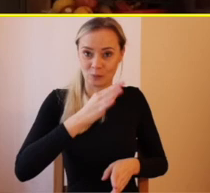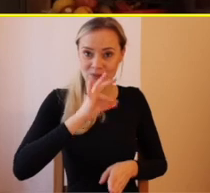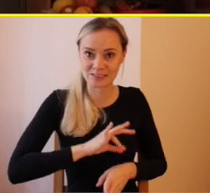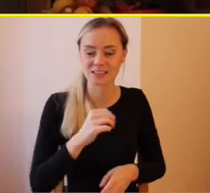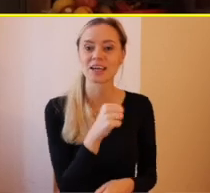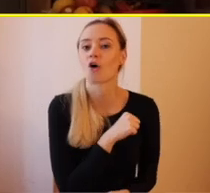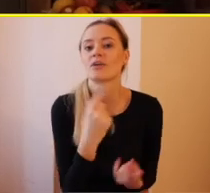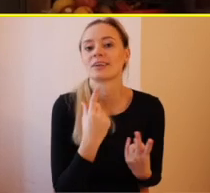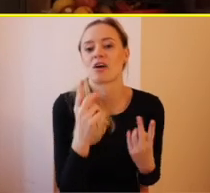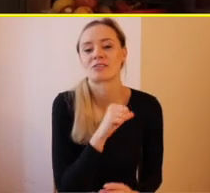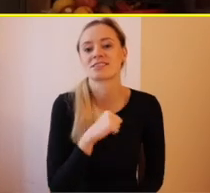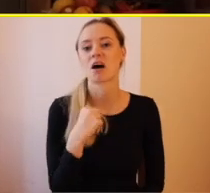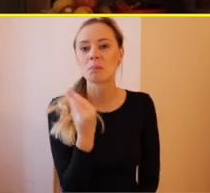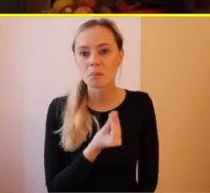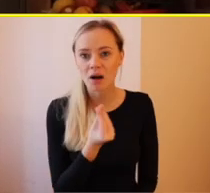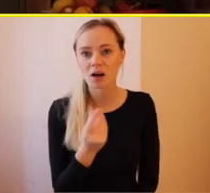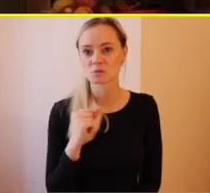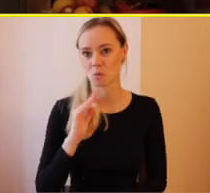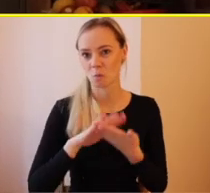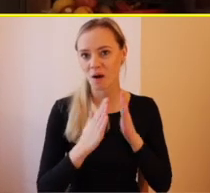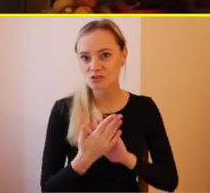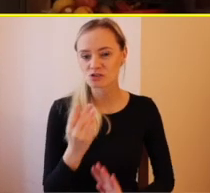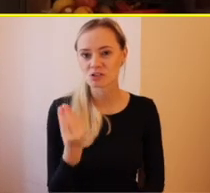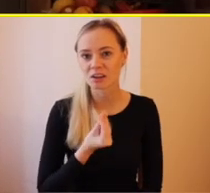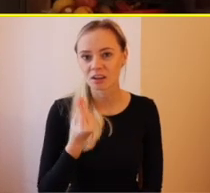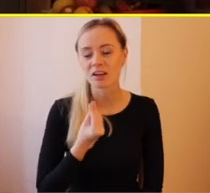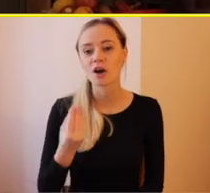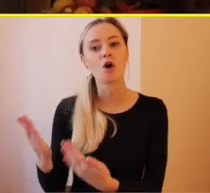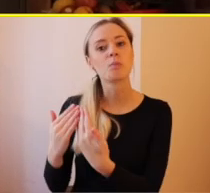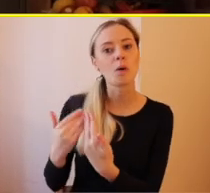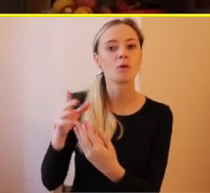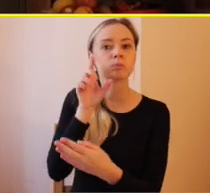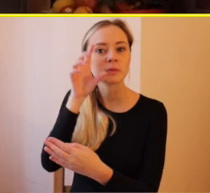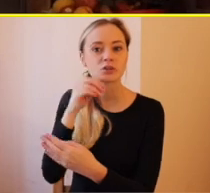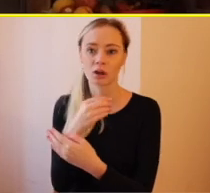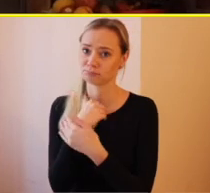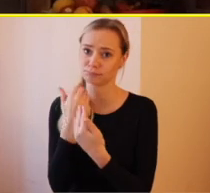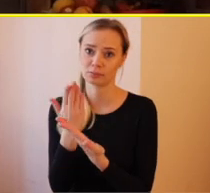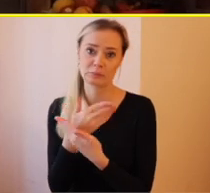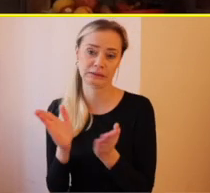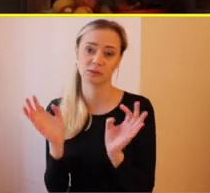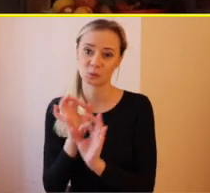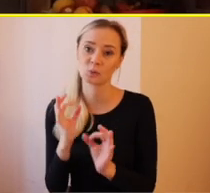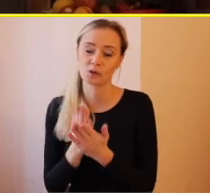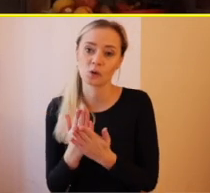synčeka boli vždy sami. Nemali sme žiadnu pomoc, takže my sme až